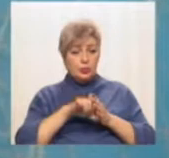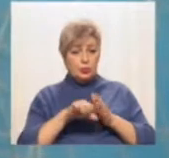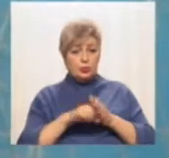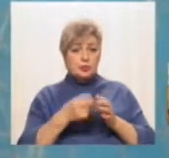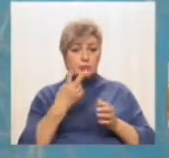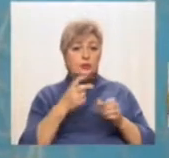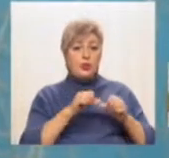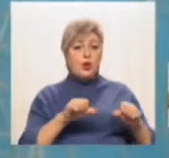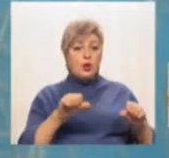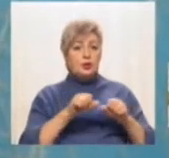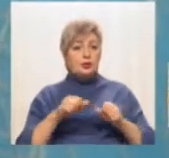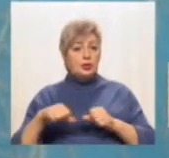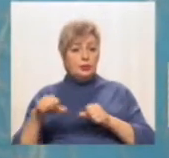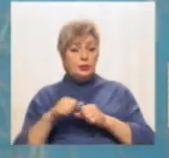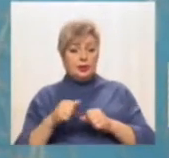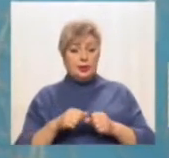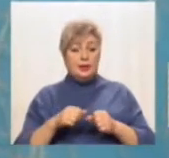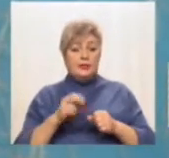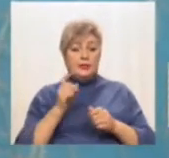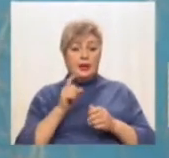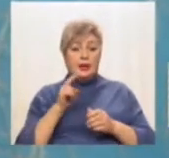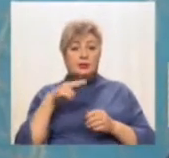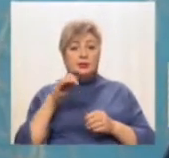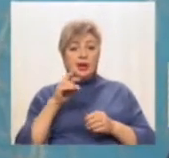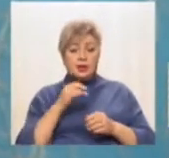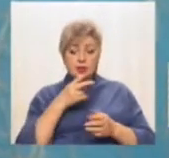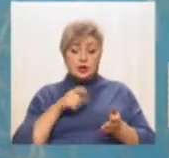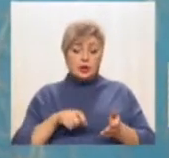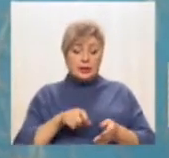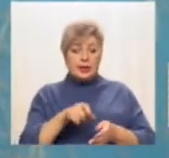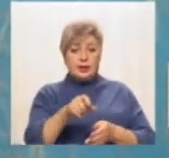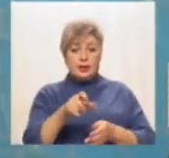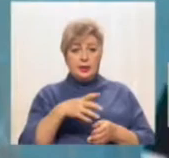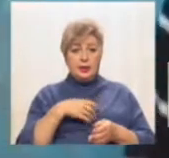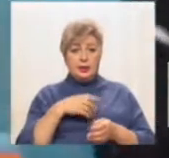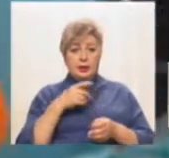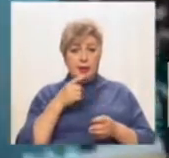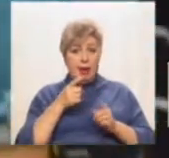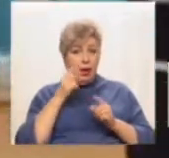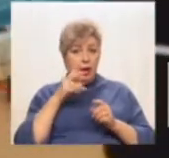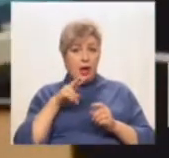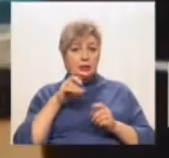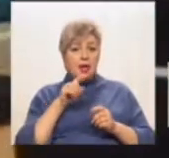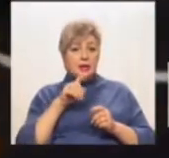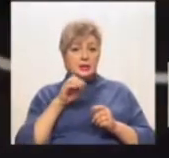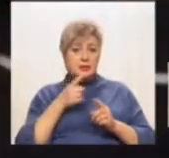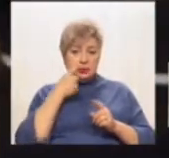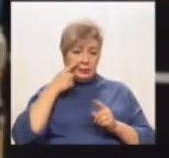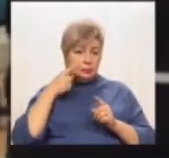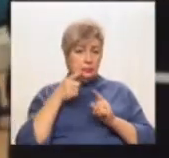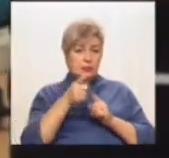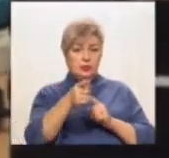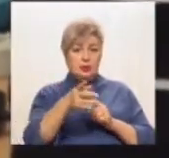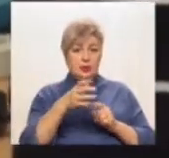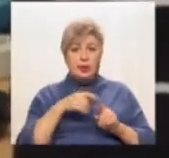лінії, який визначає лінію, по якій необхідно рухатись. Лазерний далекометр для того, щоб бачити інших учасників